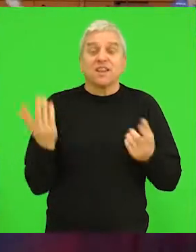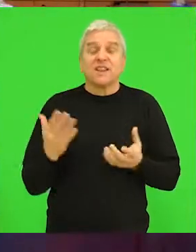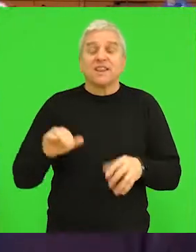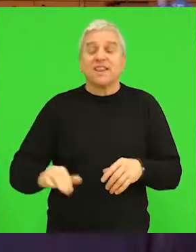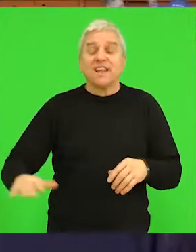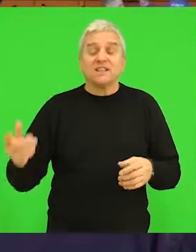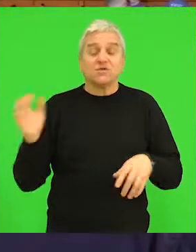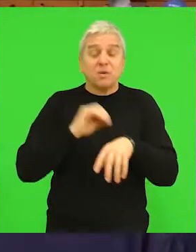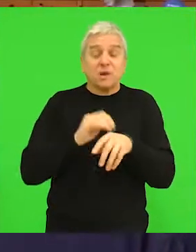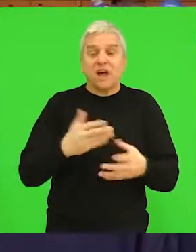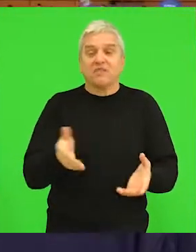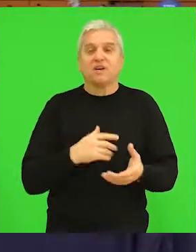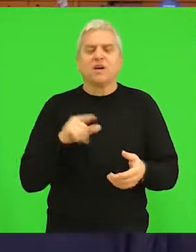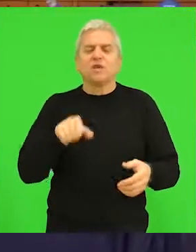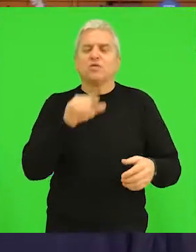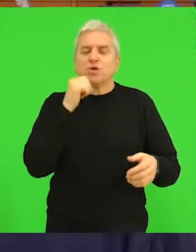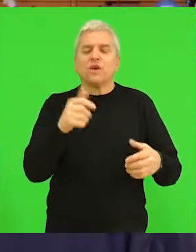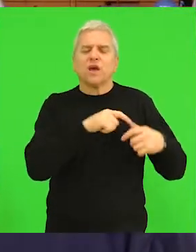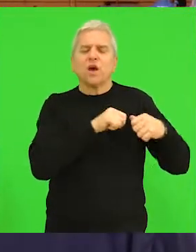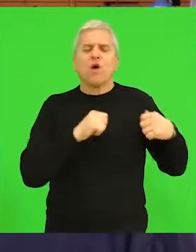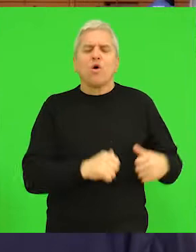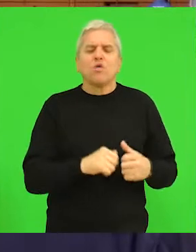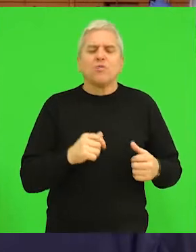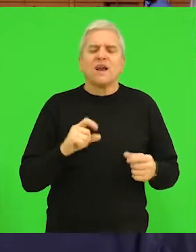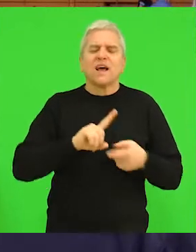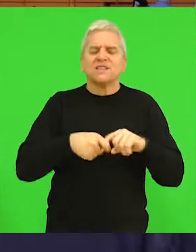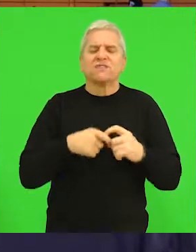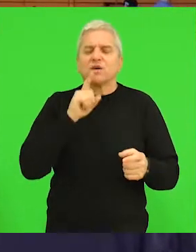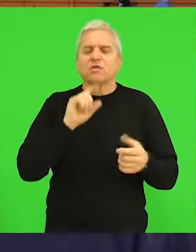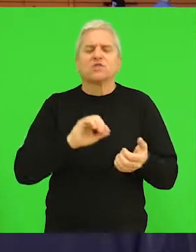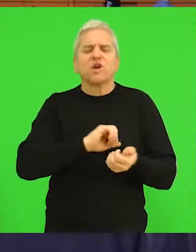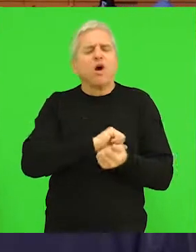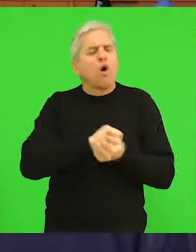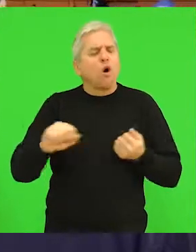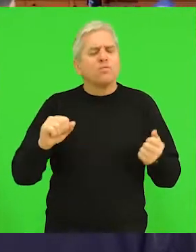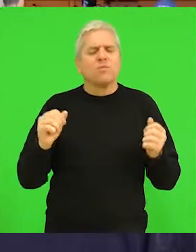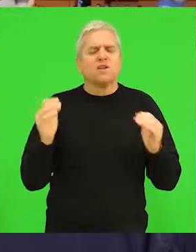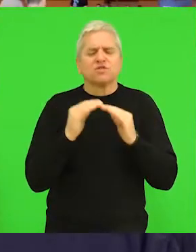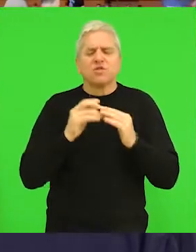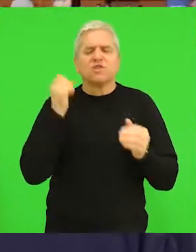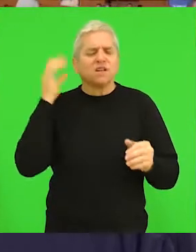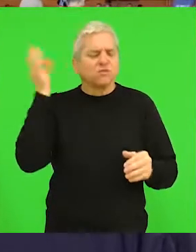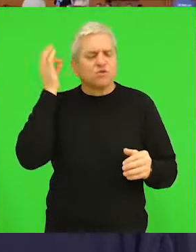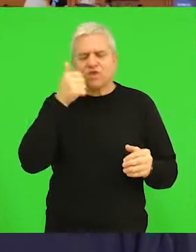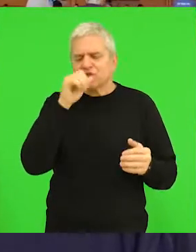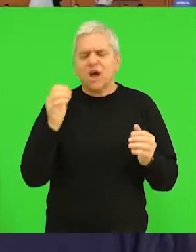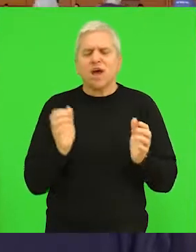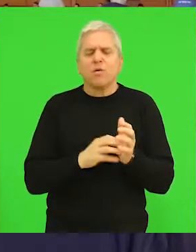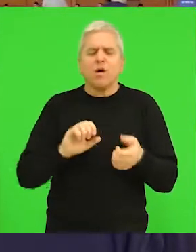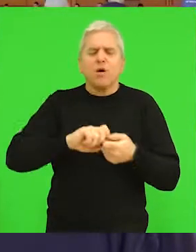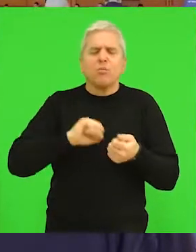stvarno ovo je jedna humana stvar koju smo se odmah složili čim smo čuli u čemu je problem